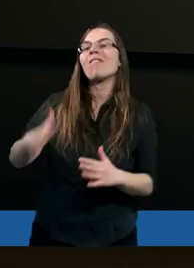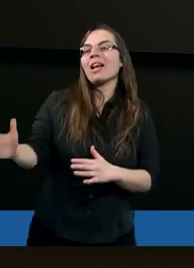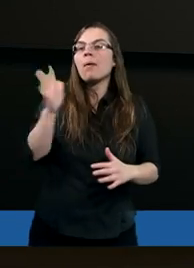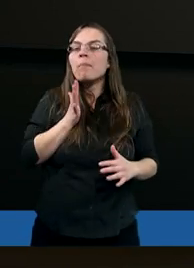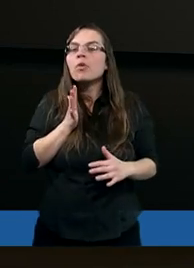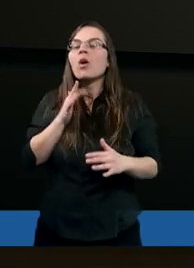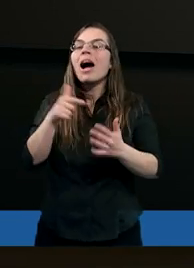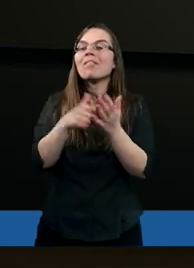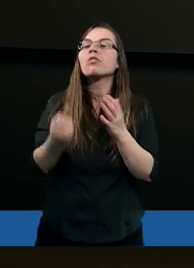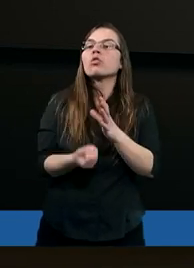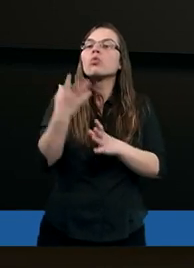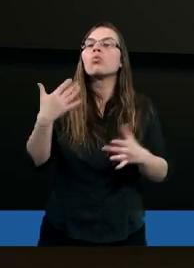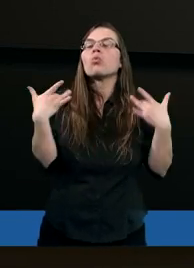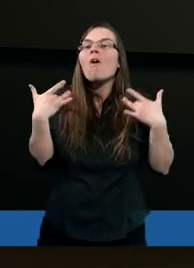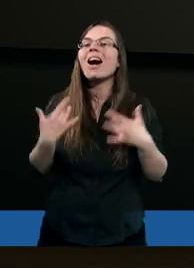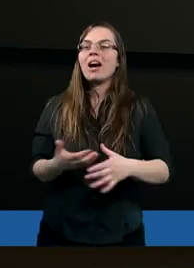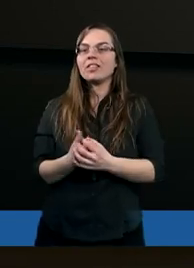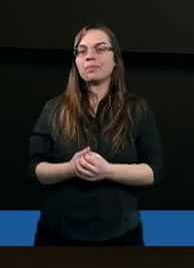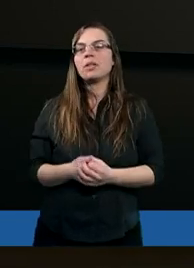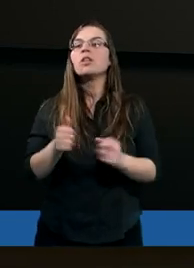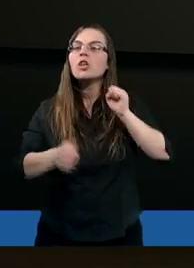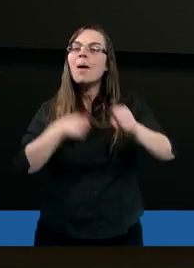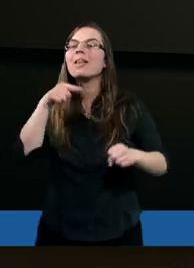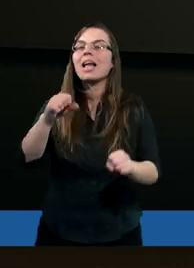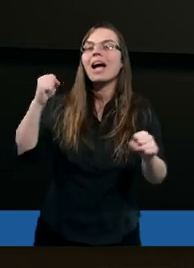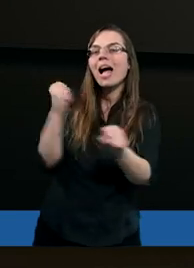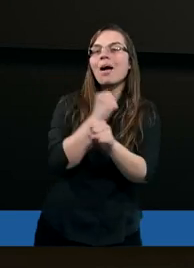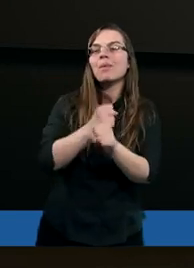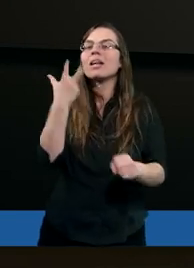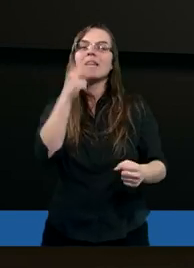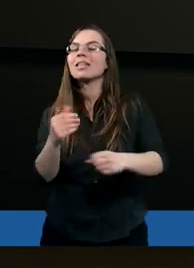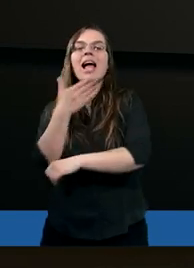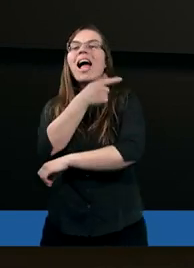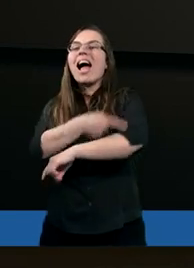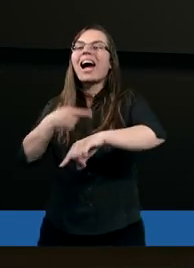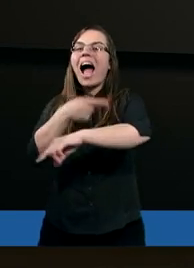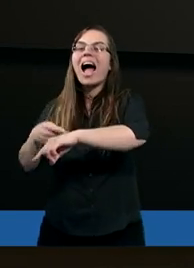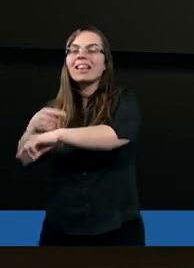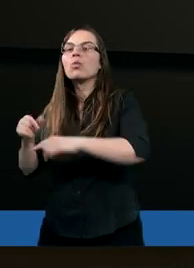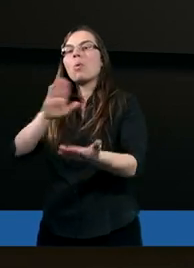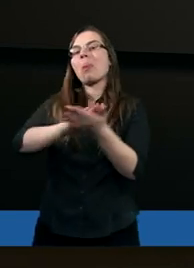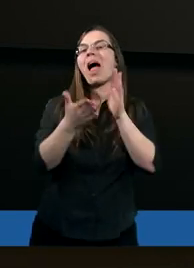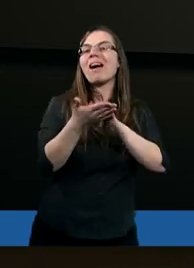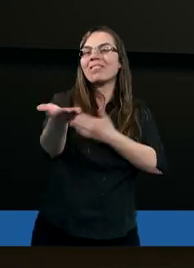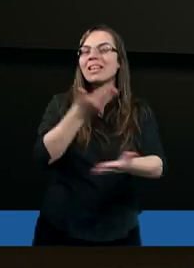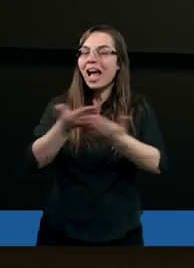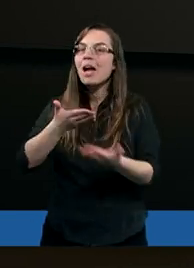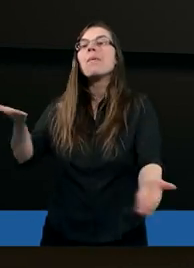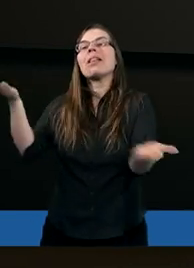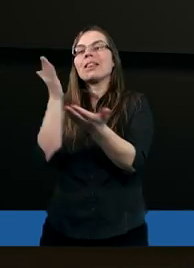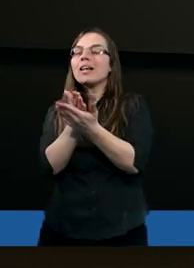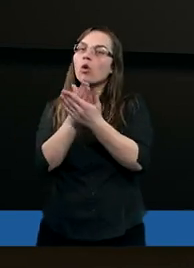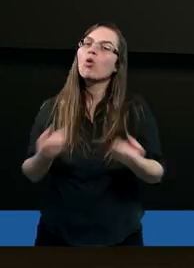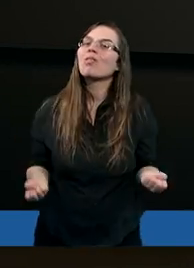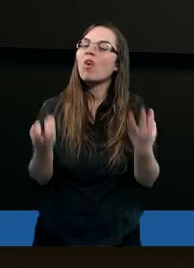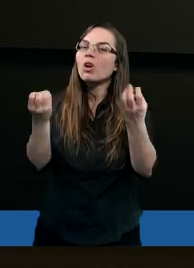przystojnie złożona, żeby te kamienie nie raniły się nawzajem, tylko tworzyły